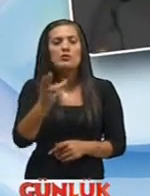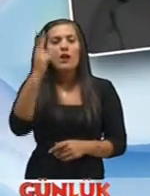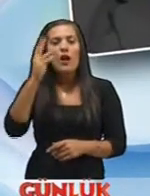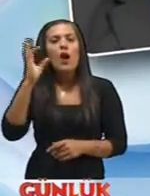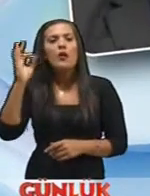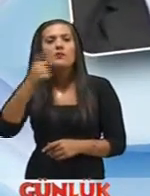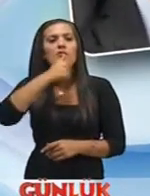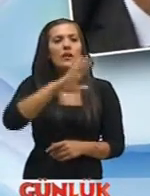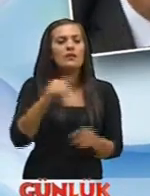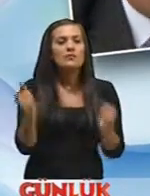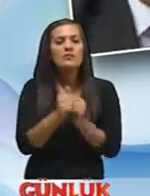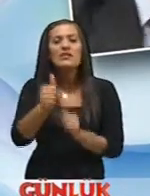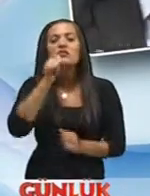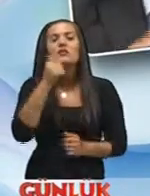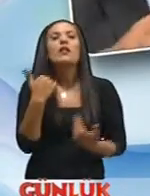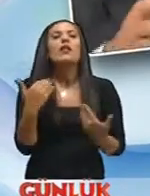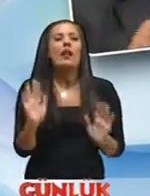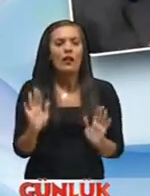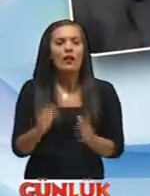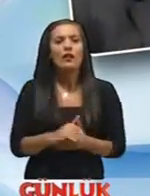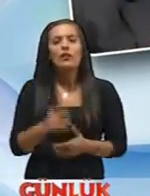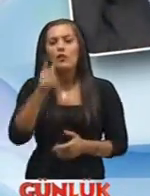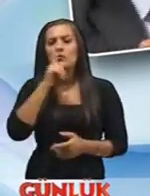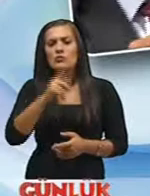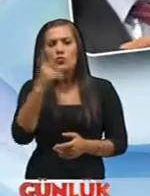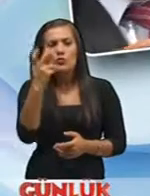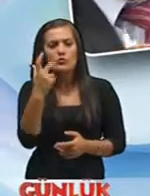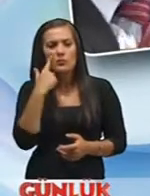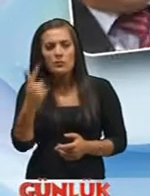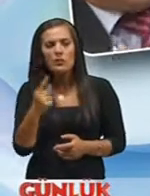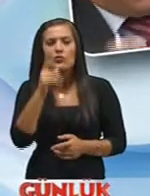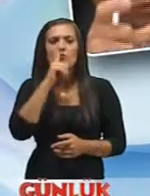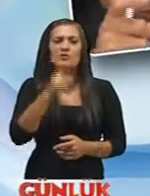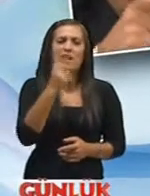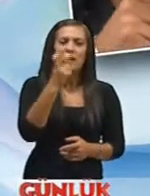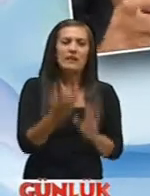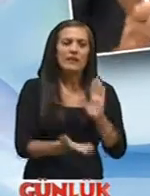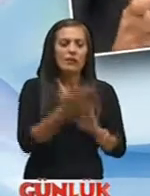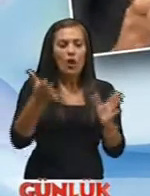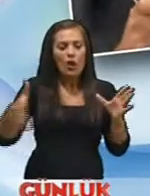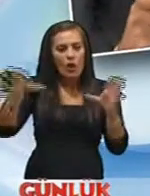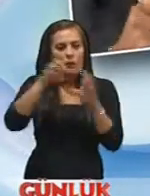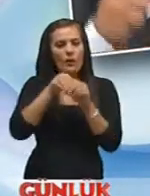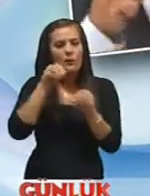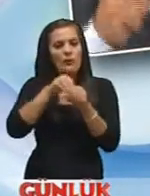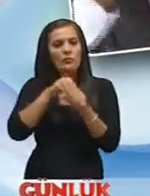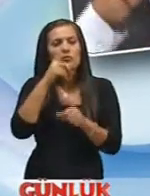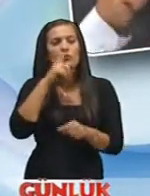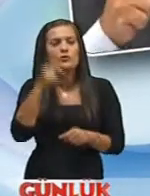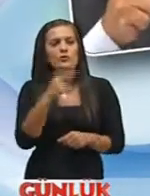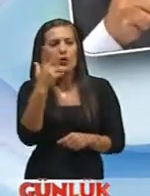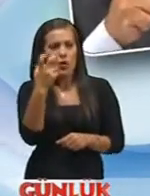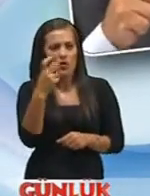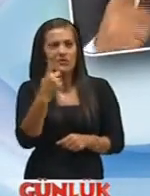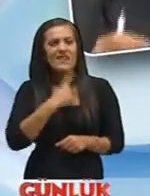deniz Suları Yani içemeyeceğiniz sular Yüzde üçe bakıyorsunuz Bunun da yüzde ikiden fazlası Yani toplamdaki yüzde üçünün Fresh